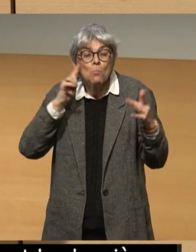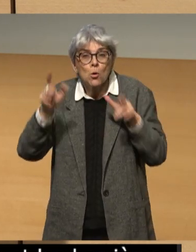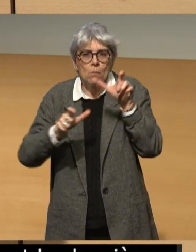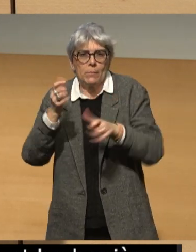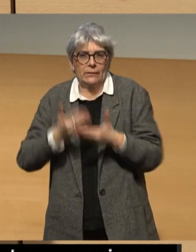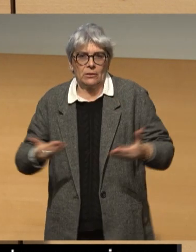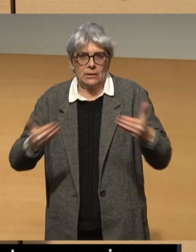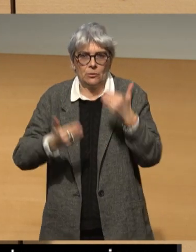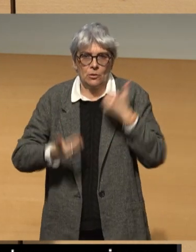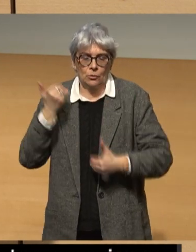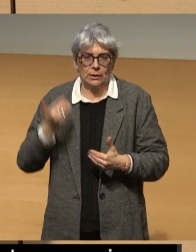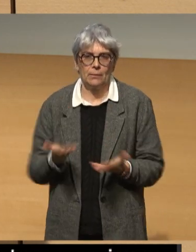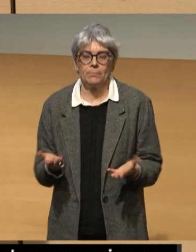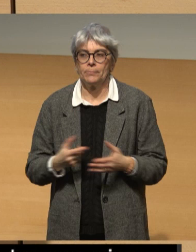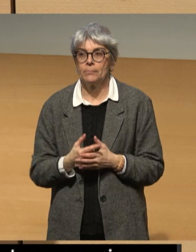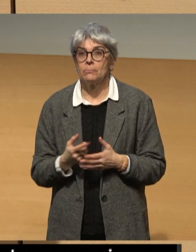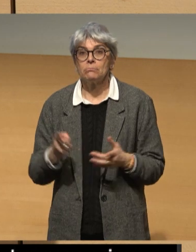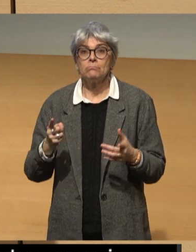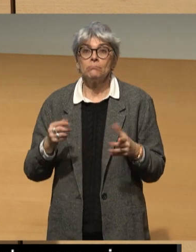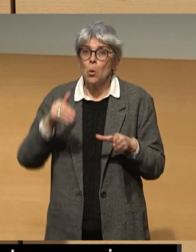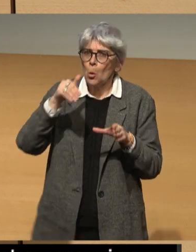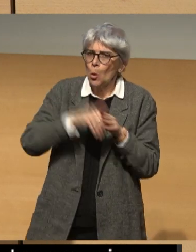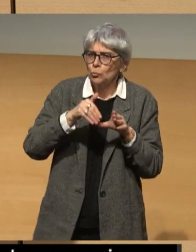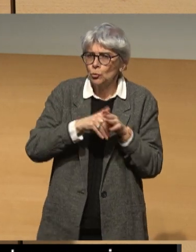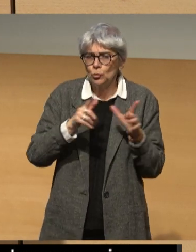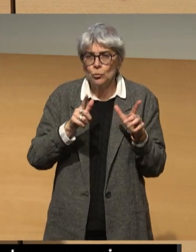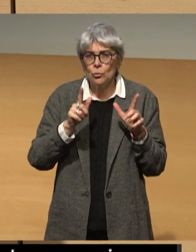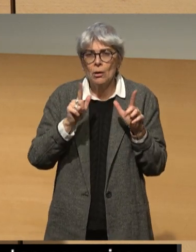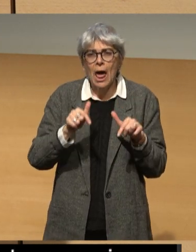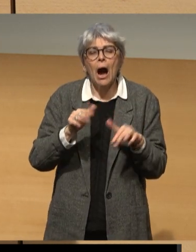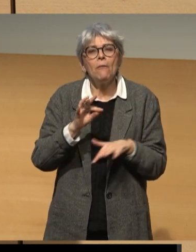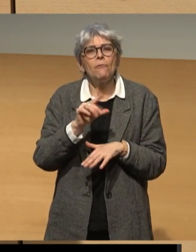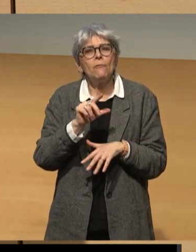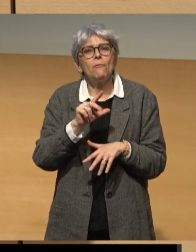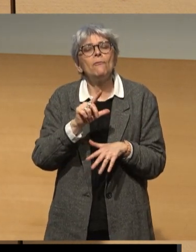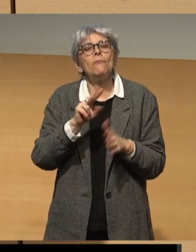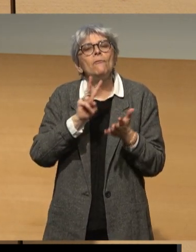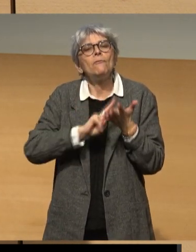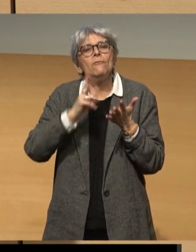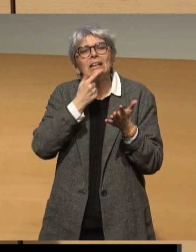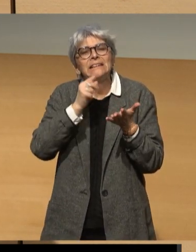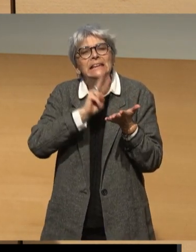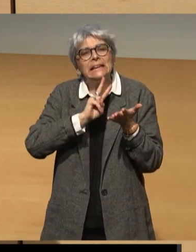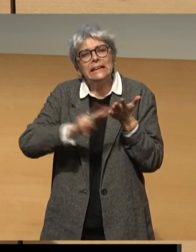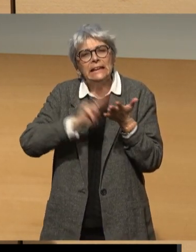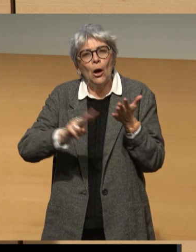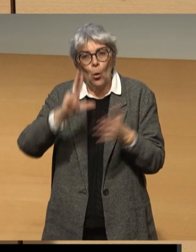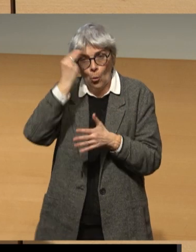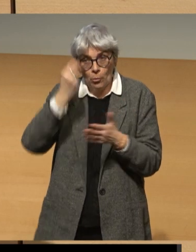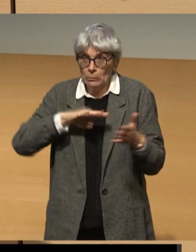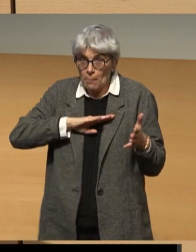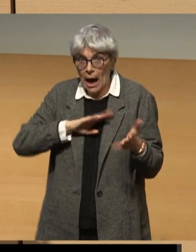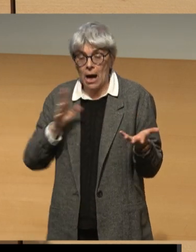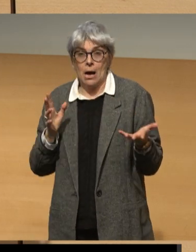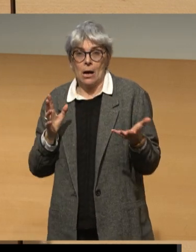en situation de handicap. Avec des contenus disponibles en FALC, facile à lire et à comprendre, grâce à la